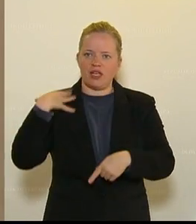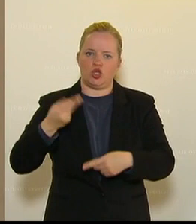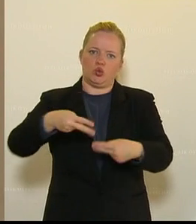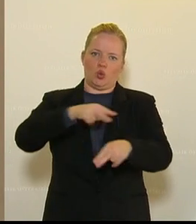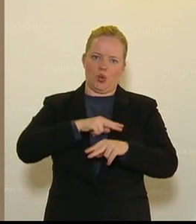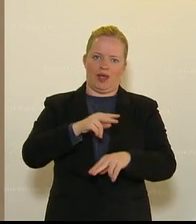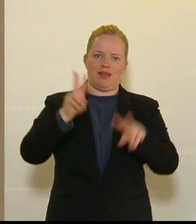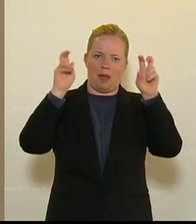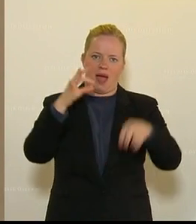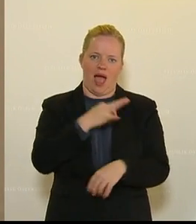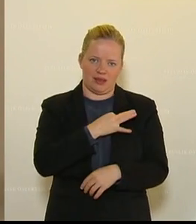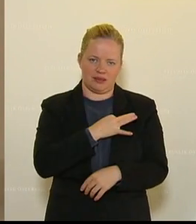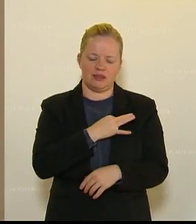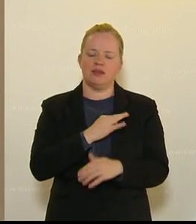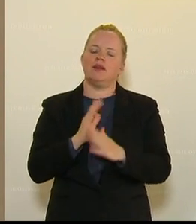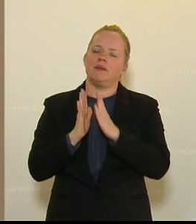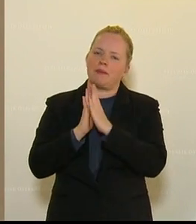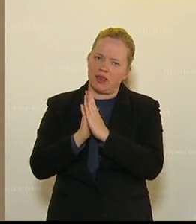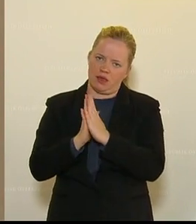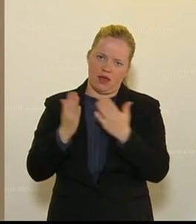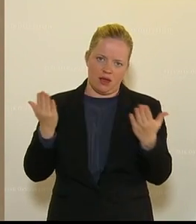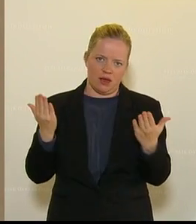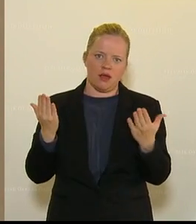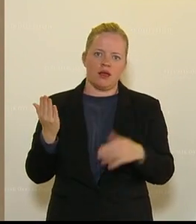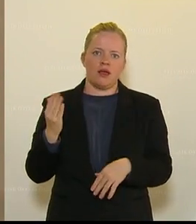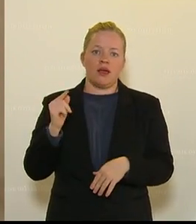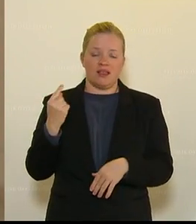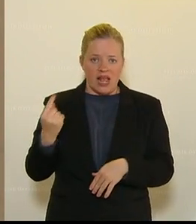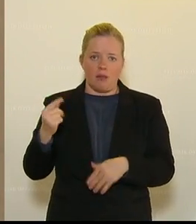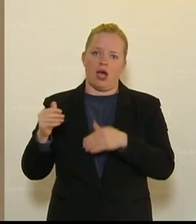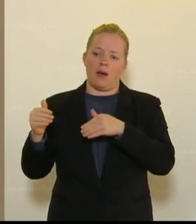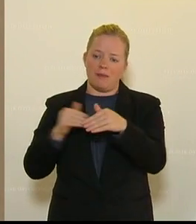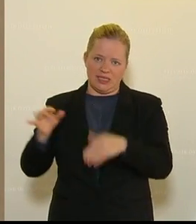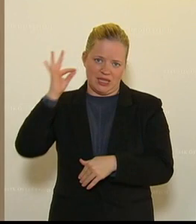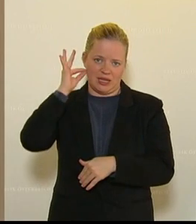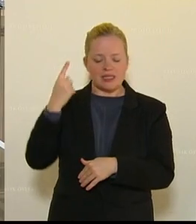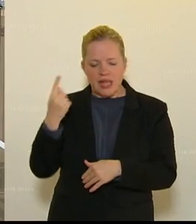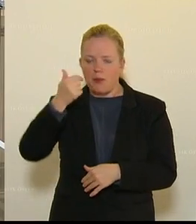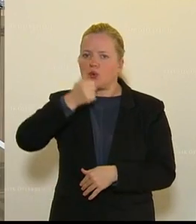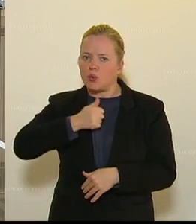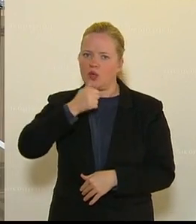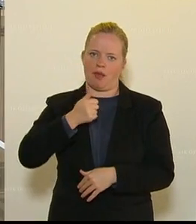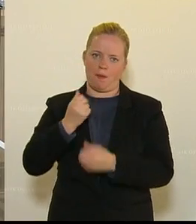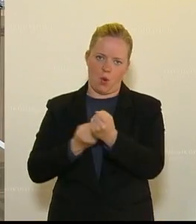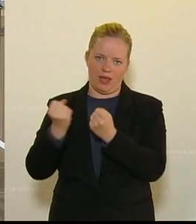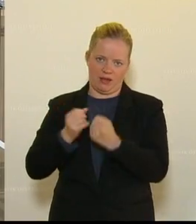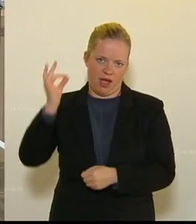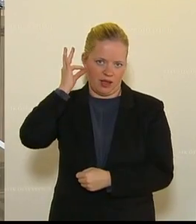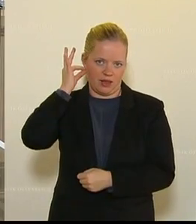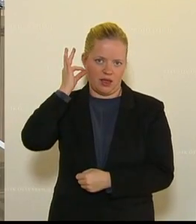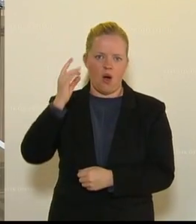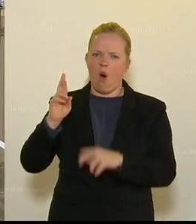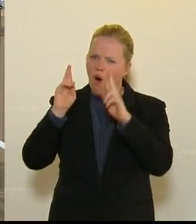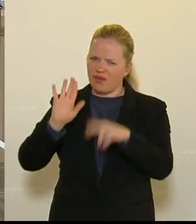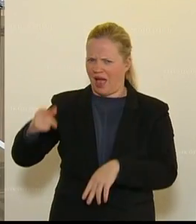Ich würde Sie wirklich dringend bitten, und in dem Fall nicht nur als zuständige Ministerin, sondern auch als grüne Politikerin, weil ich hoffe ja doch, dass das nicht in Ihr